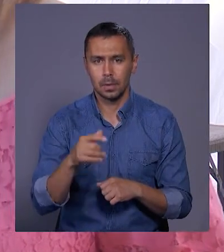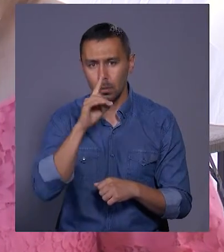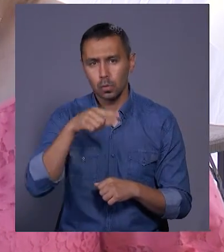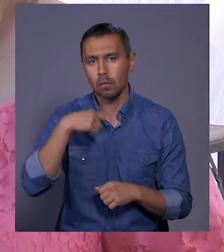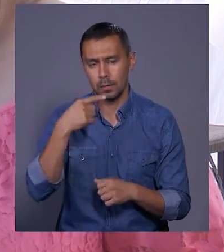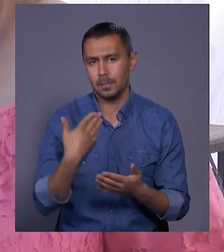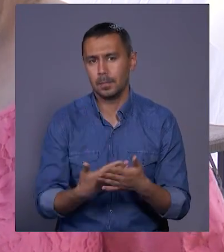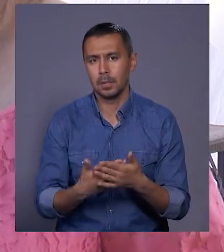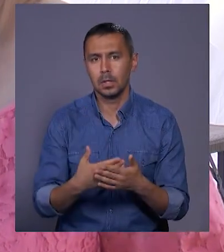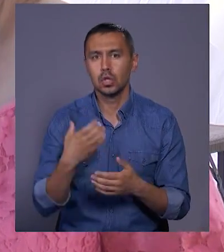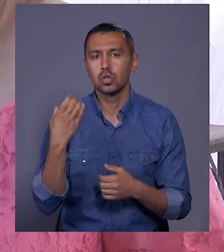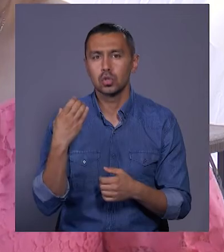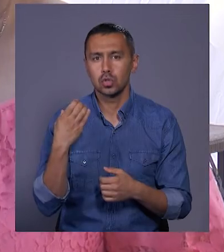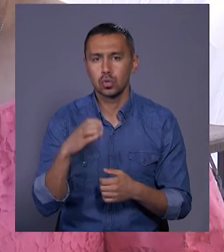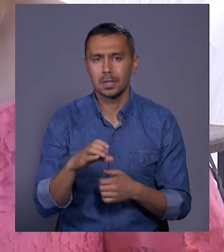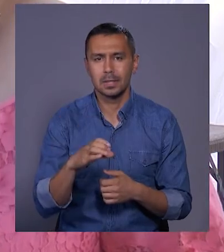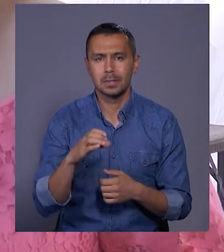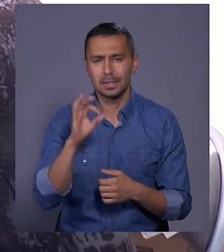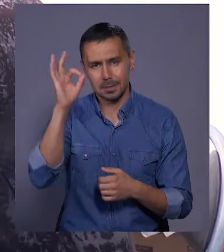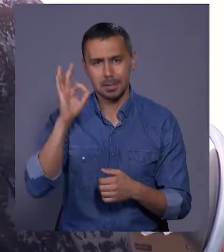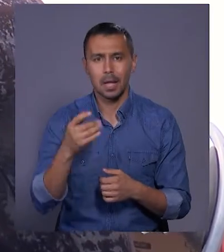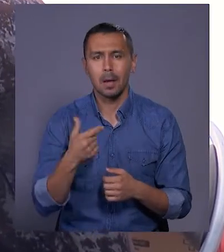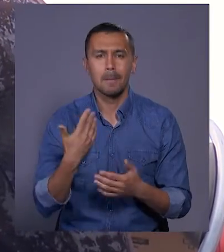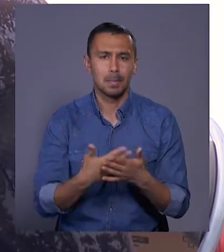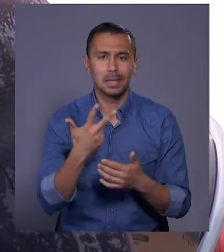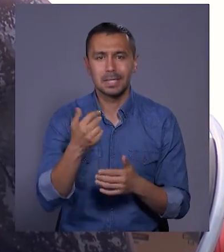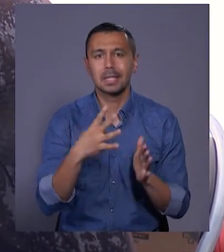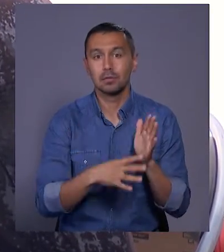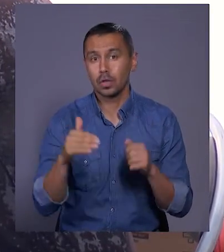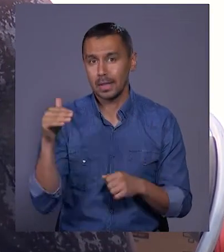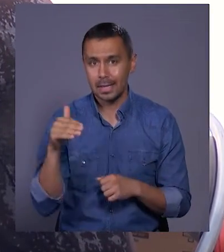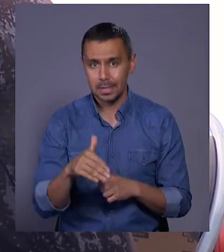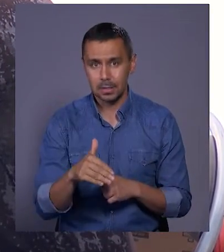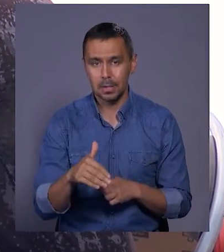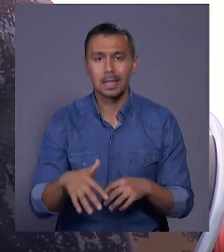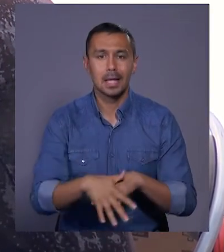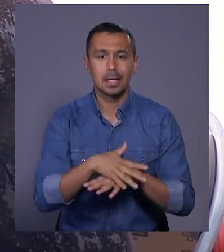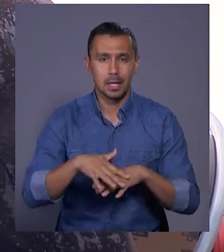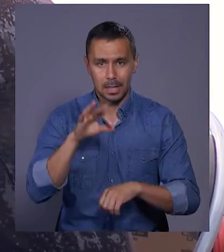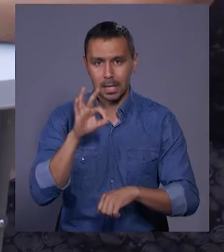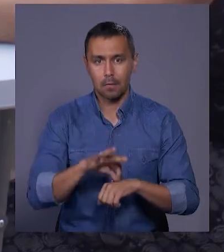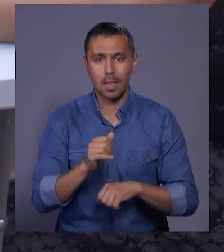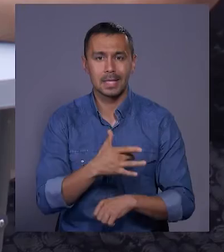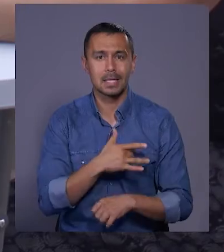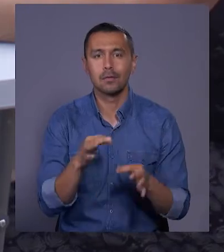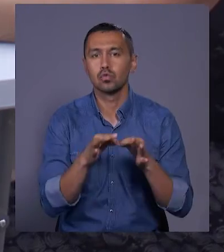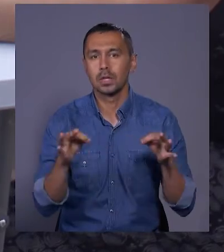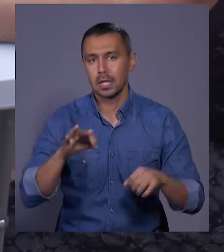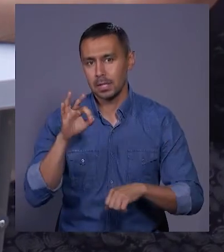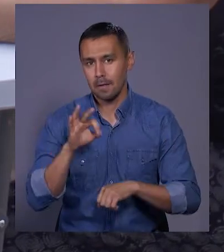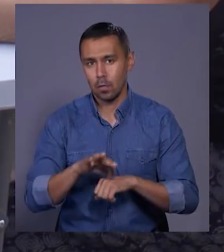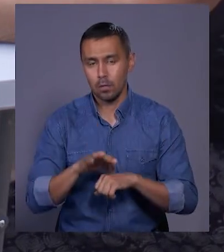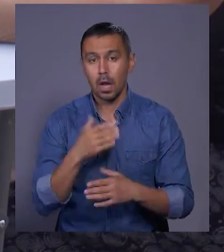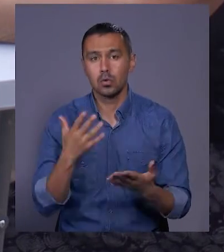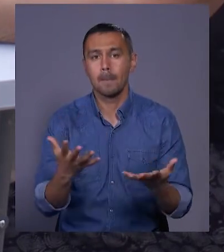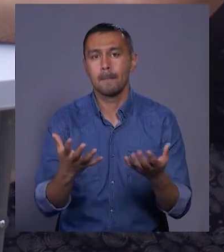говорити сотих, але приблизно 390 тисяч населення захворіло на серцево-судинні захворювання.